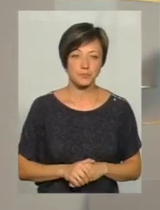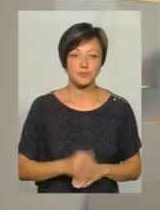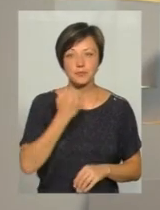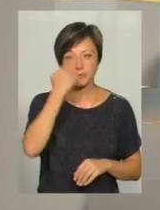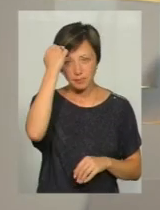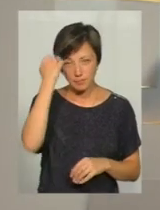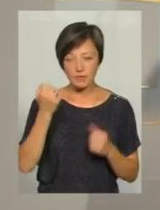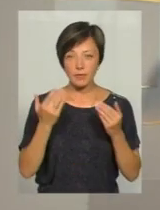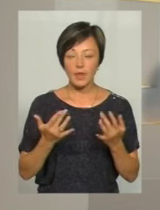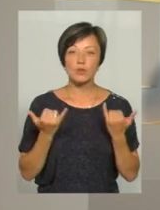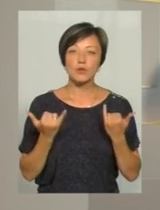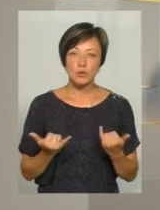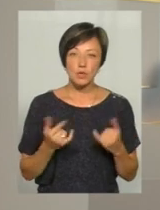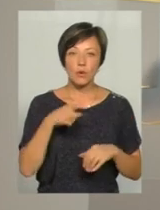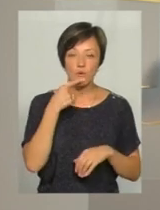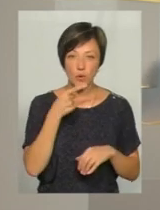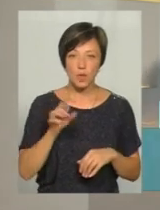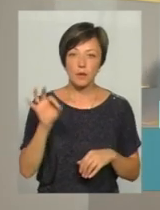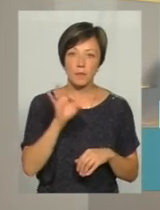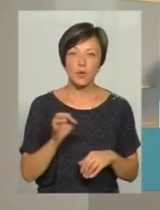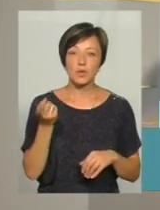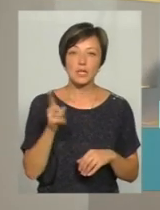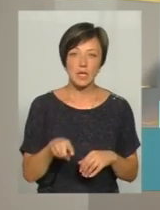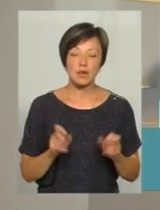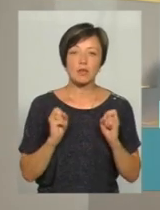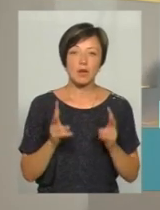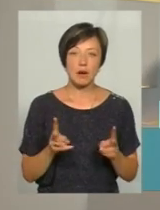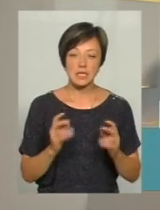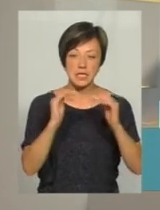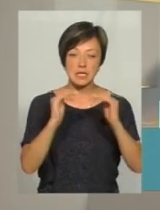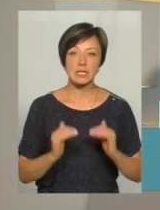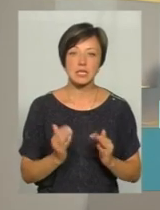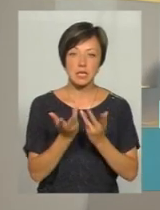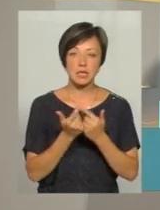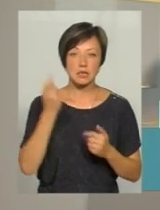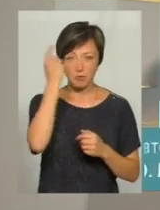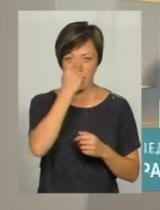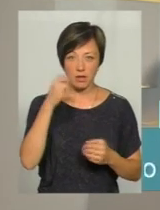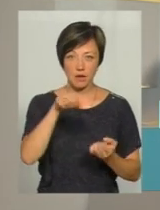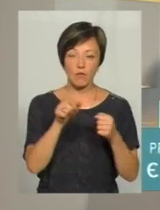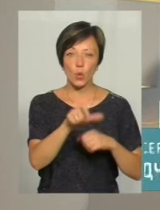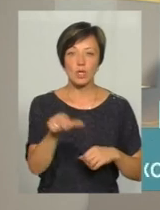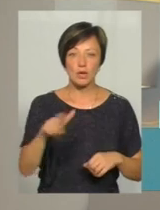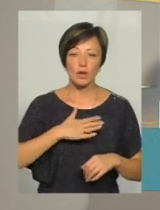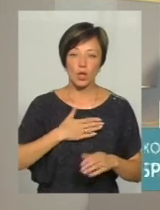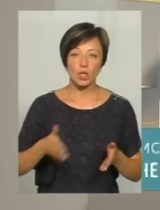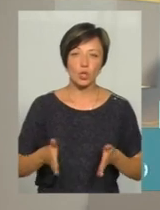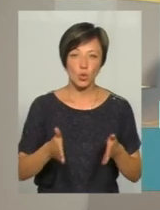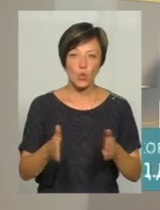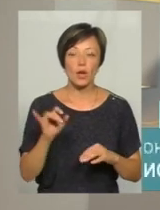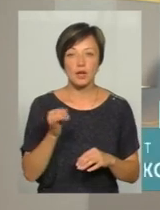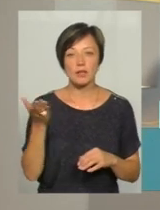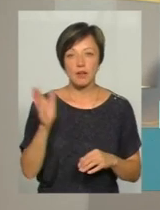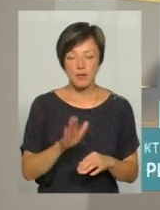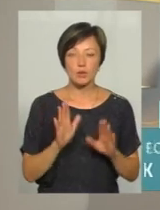Дякую. Сьогодні говорили про те, як знизити кількість п'яних водіїв на наших дорогах, і